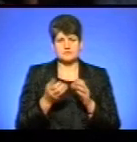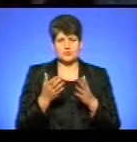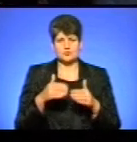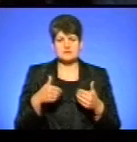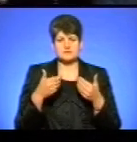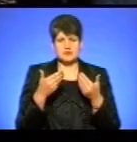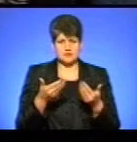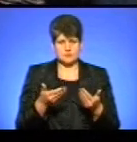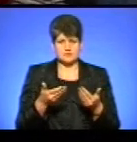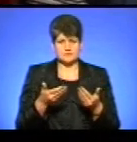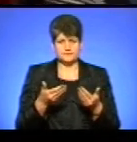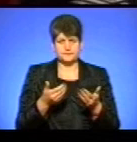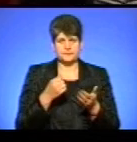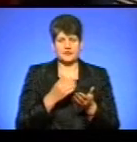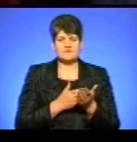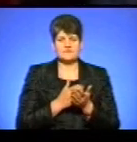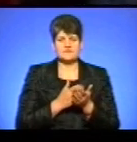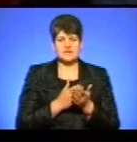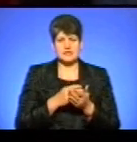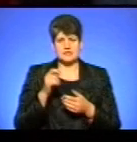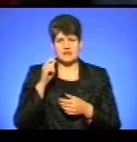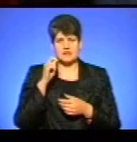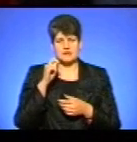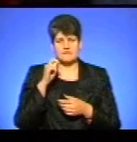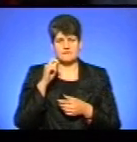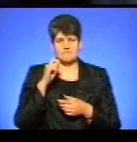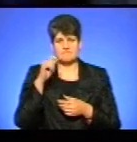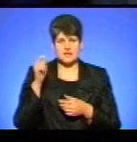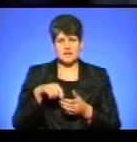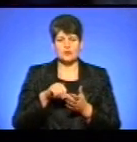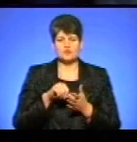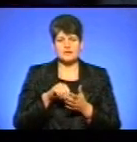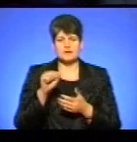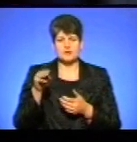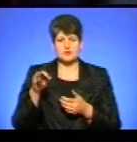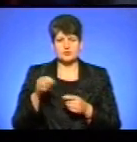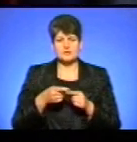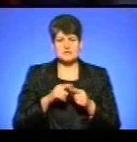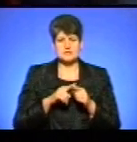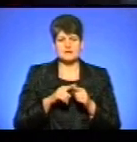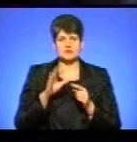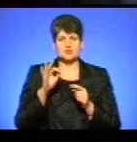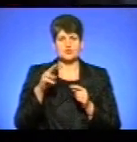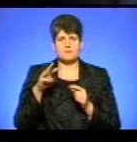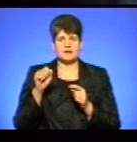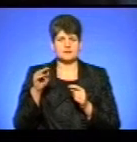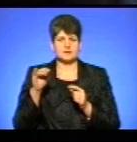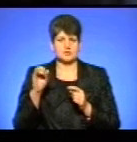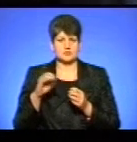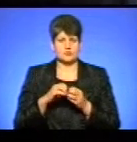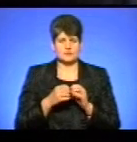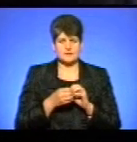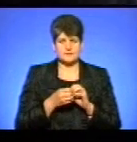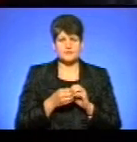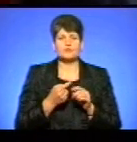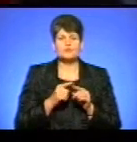звертаються ветерани війни, учасники, то насамперед соматичні проблеми. У цьому